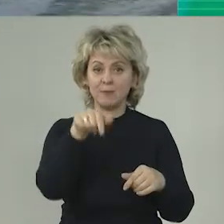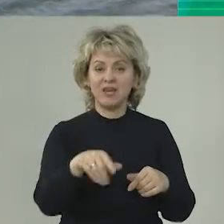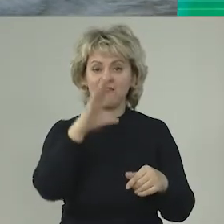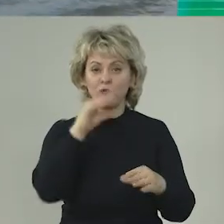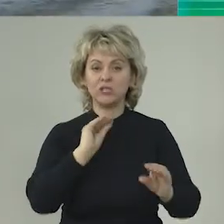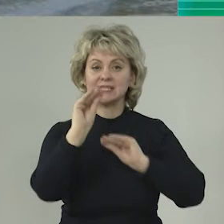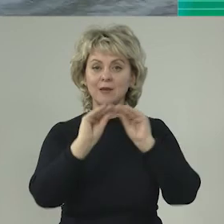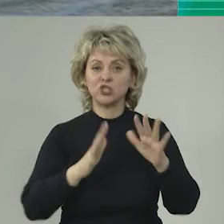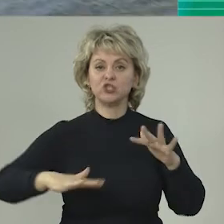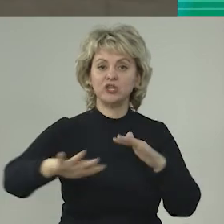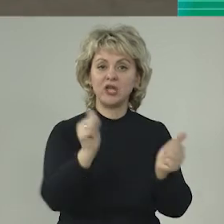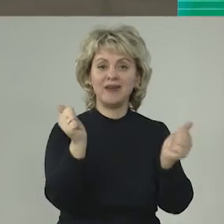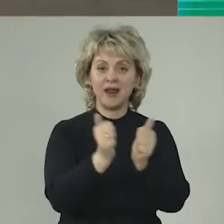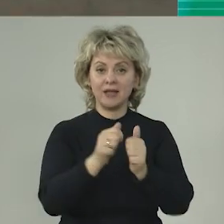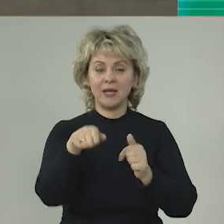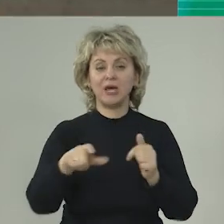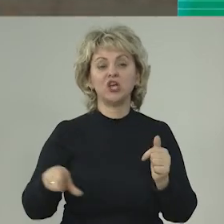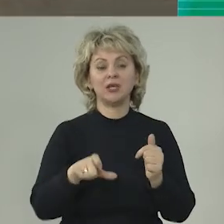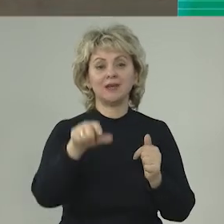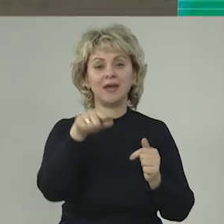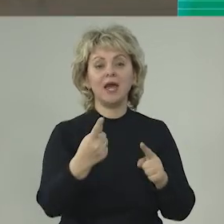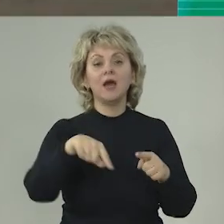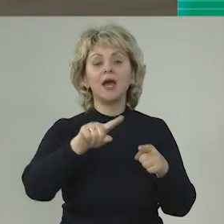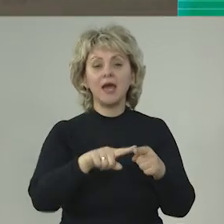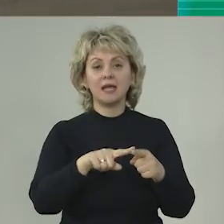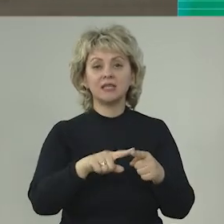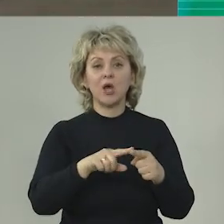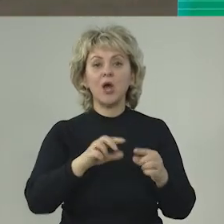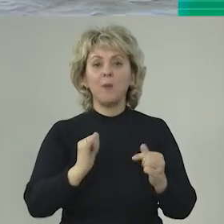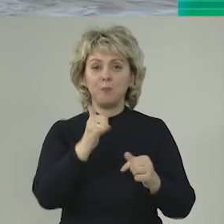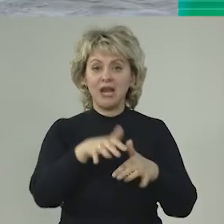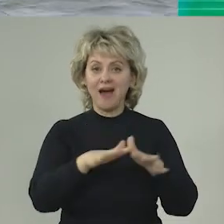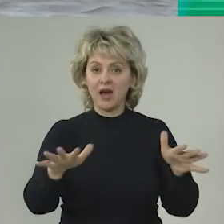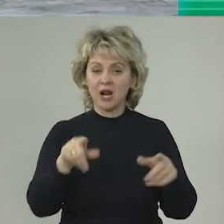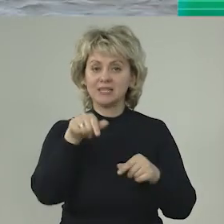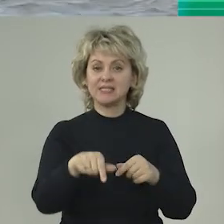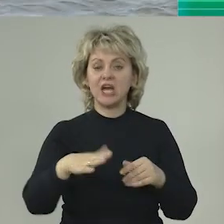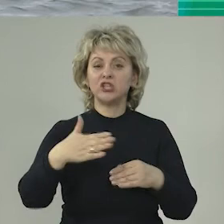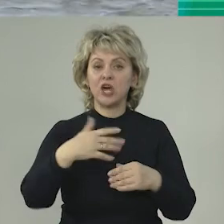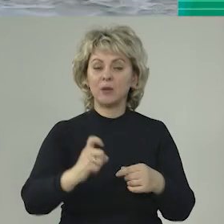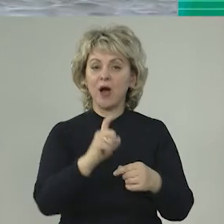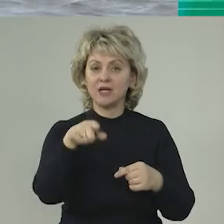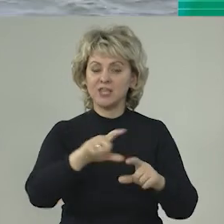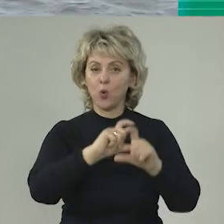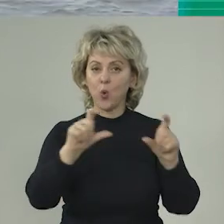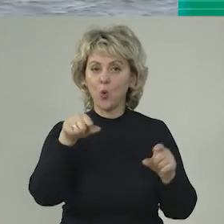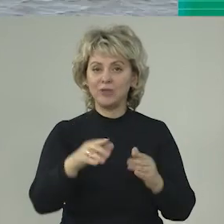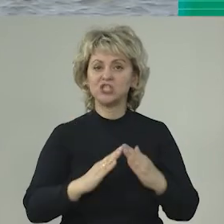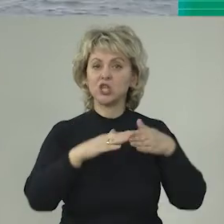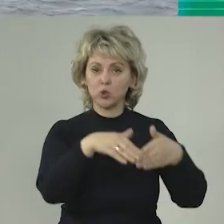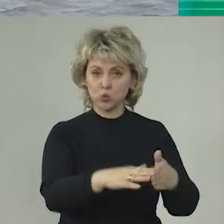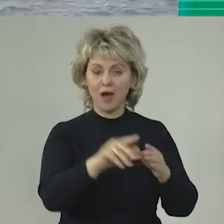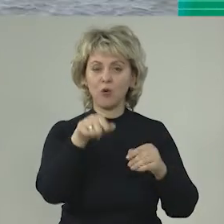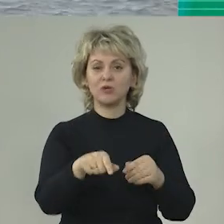потенциально водоснабжение территорий прилегающих к реке. Это мелиорация, это рыбохозяйственный комплекс, это